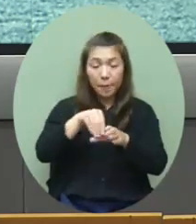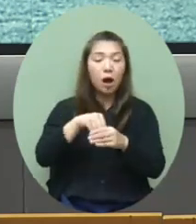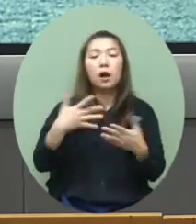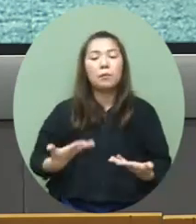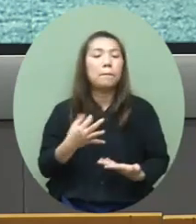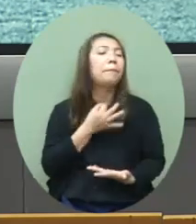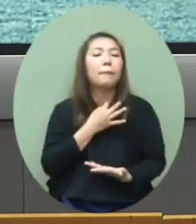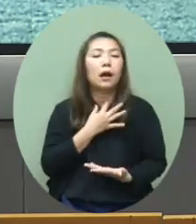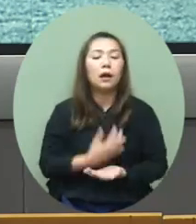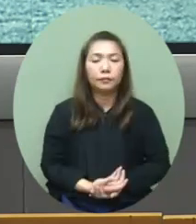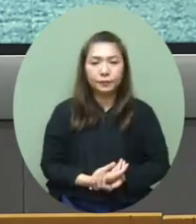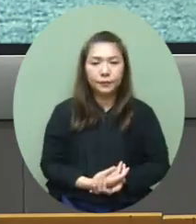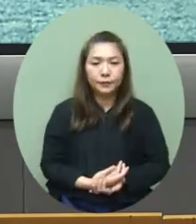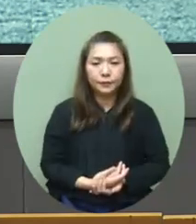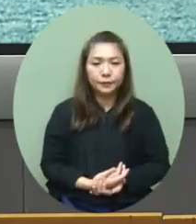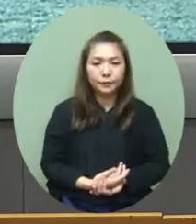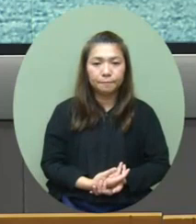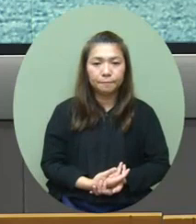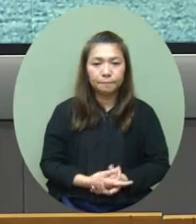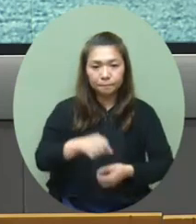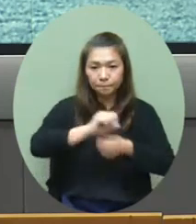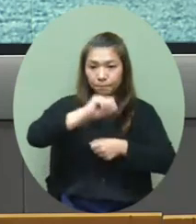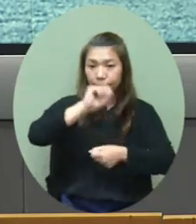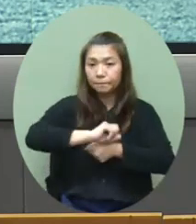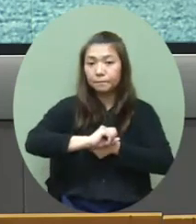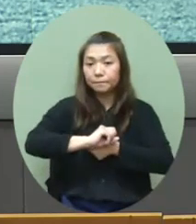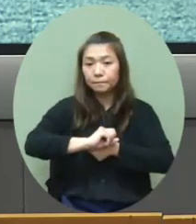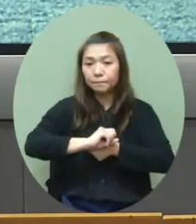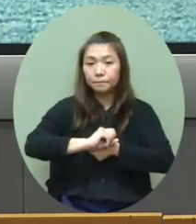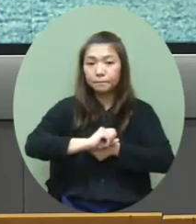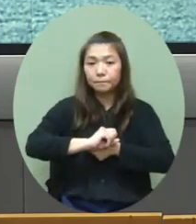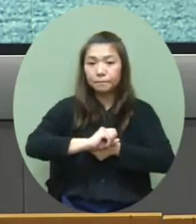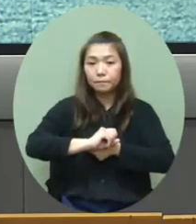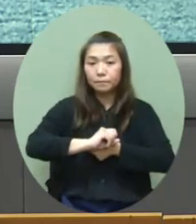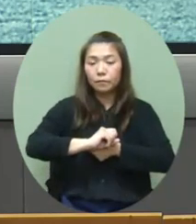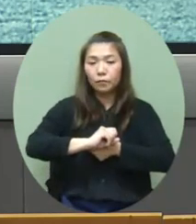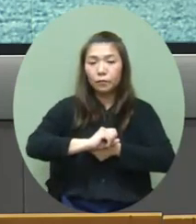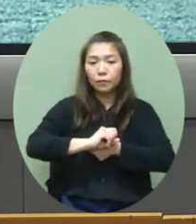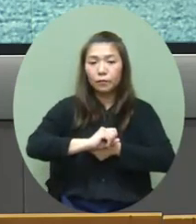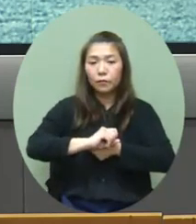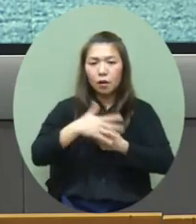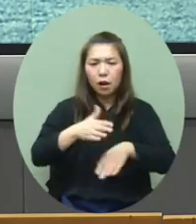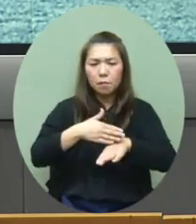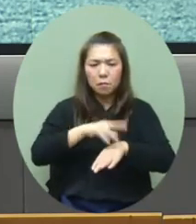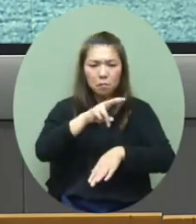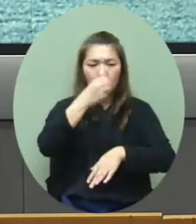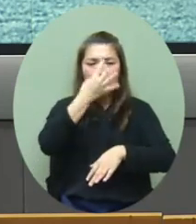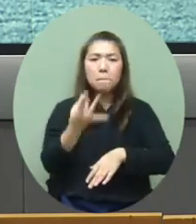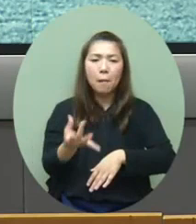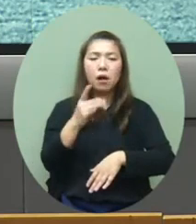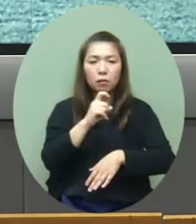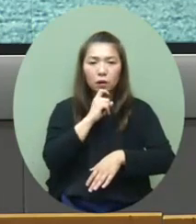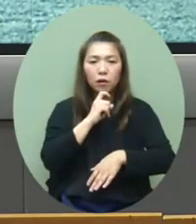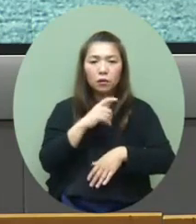案那增幅來說其實現在都是剛剛看到本地有個案